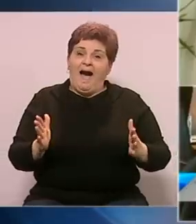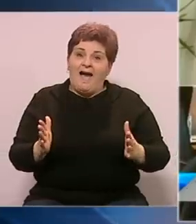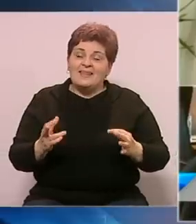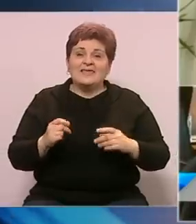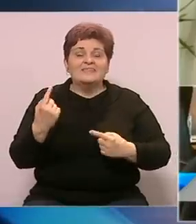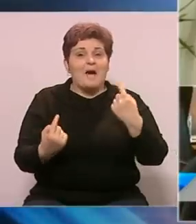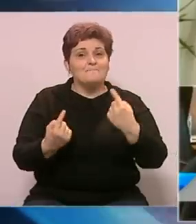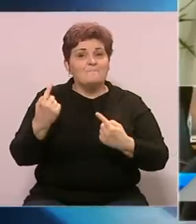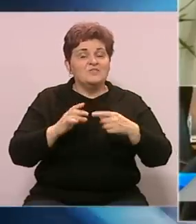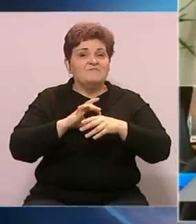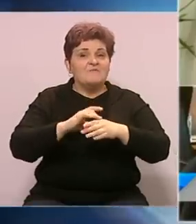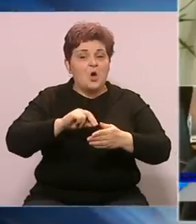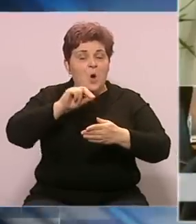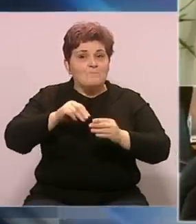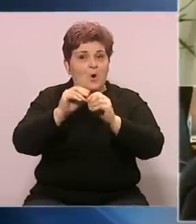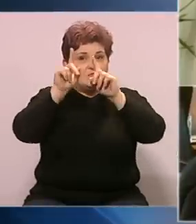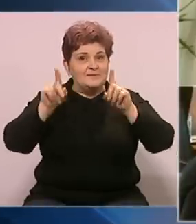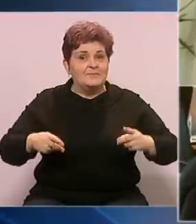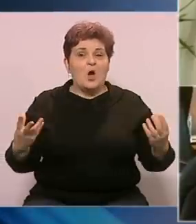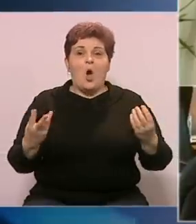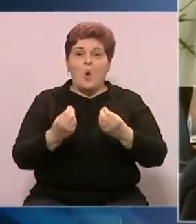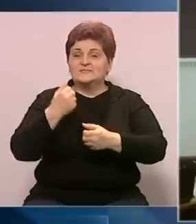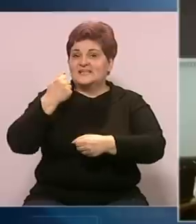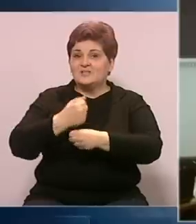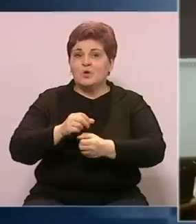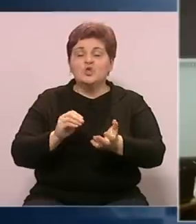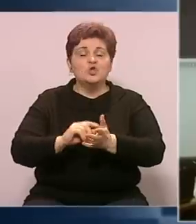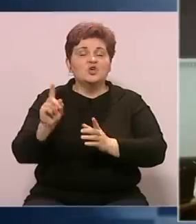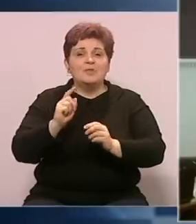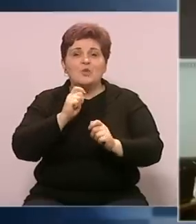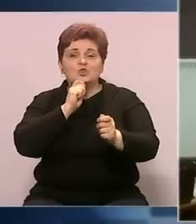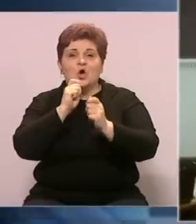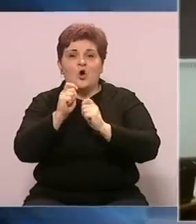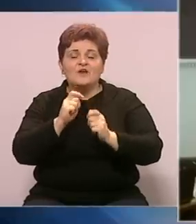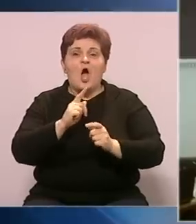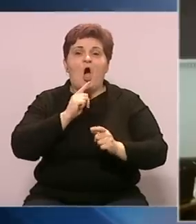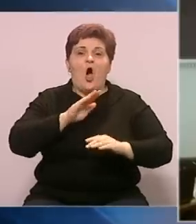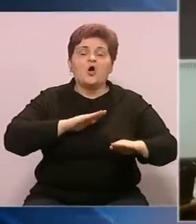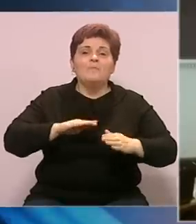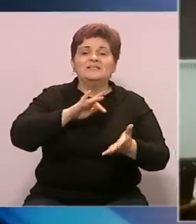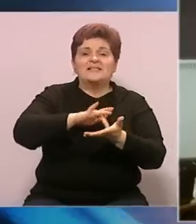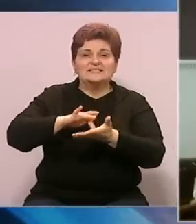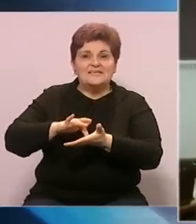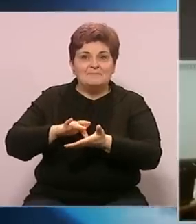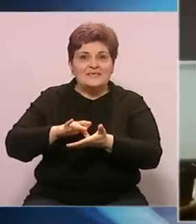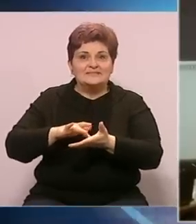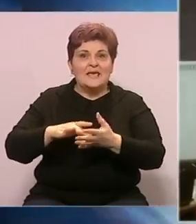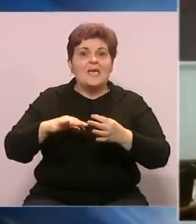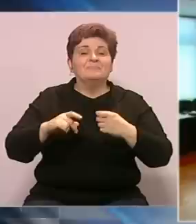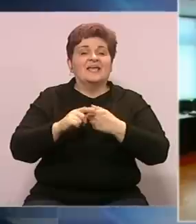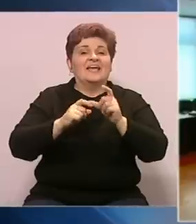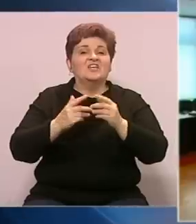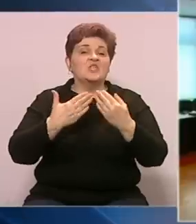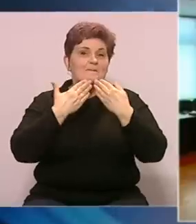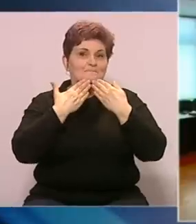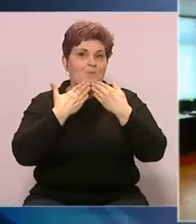da se pojedini čelnici potpisanog sporozuma o zajedničkom djelovanju još ne mogu saglasiti oko ministarskih pozicija. Predsjedavajuća Krišto